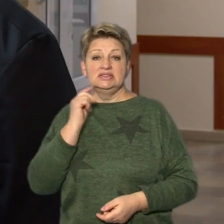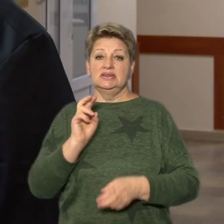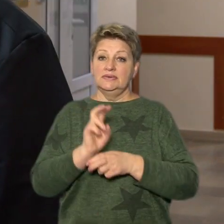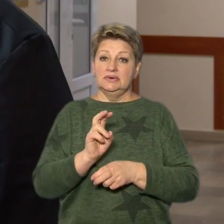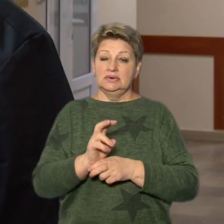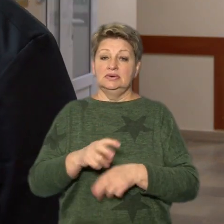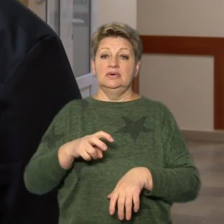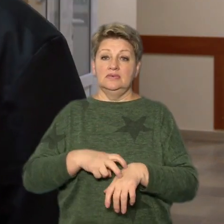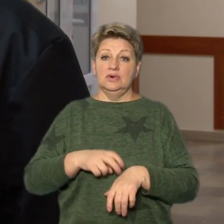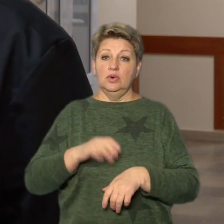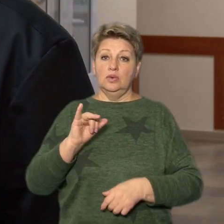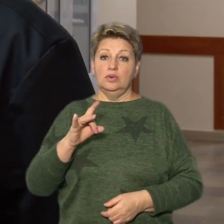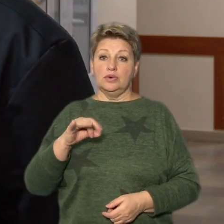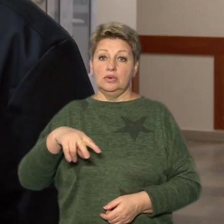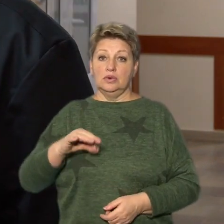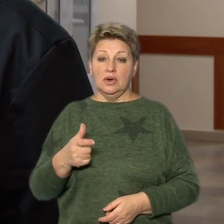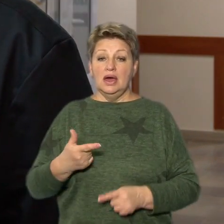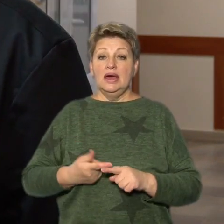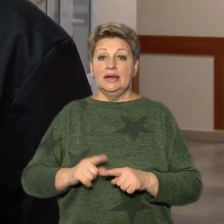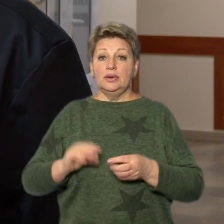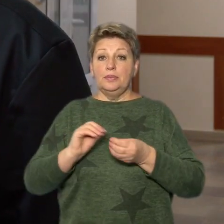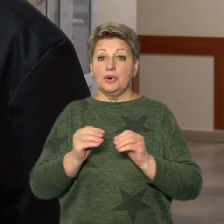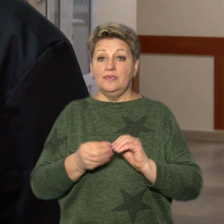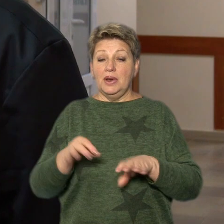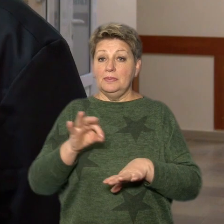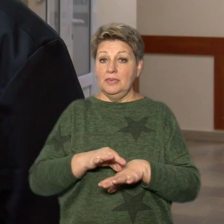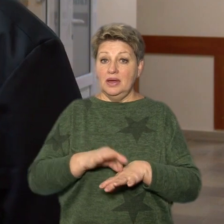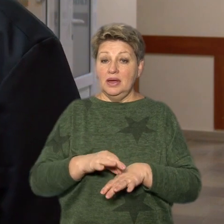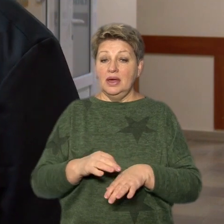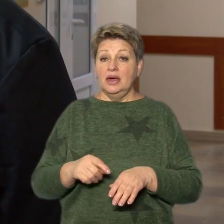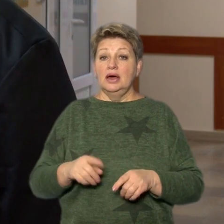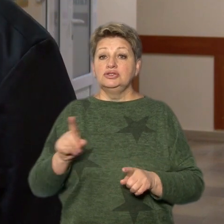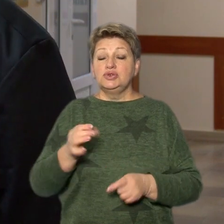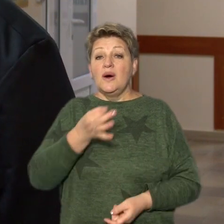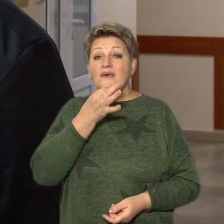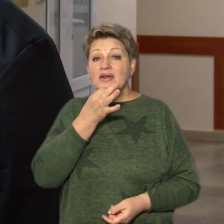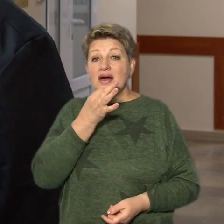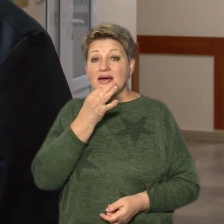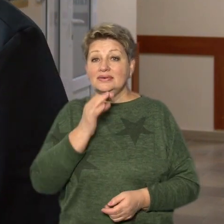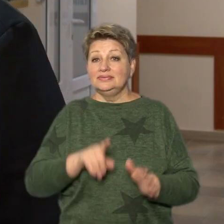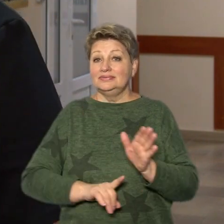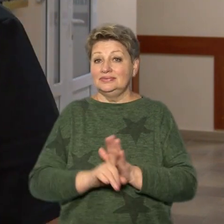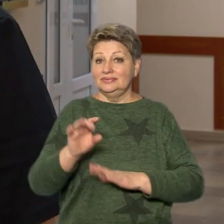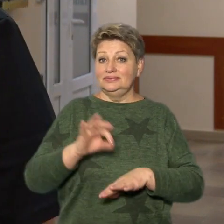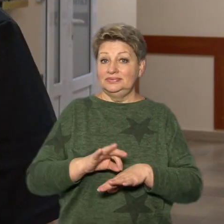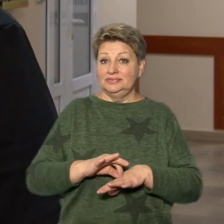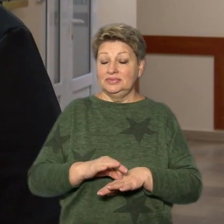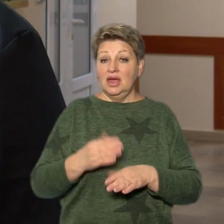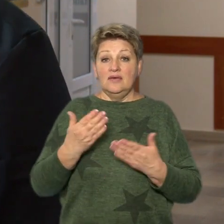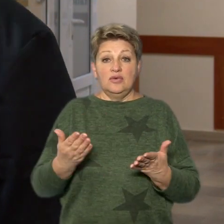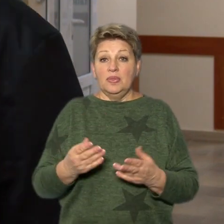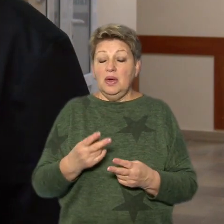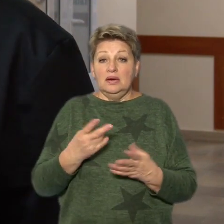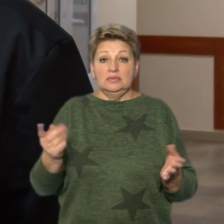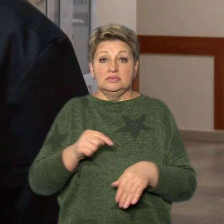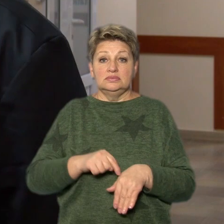Вся проблема в цьому захворюванні полягає в тому, що на ранніх стадіях воно ніяк себе клінічно не проявляє,